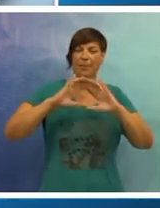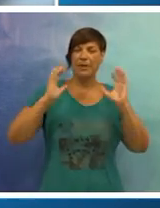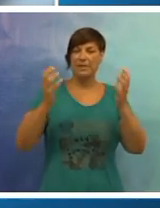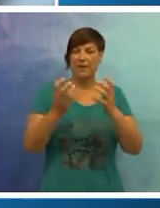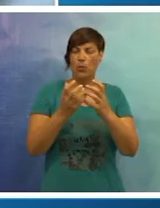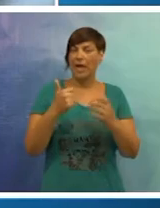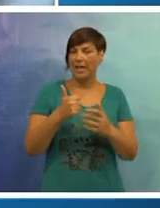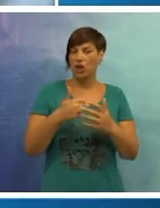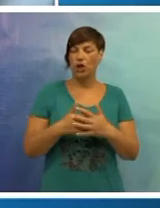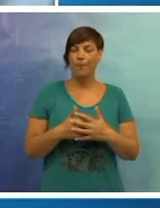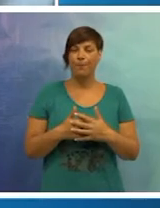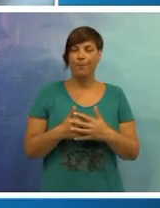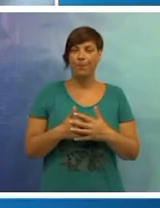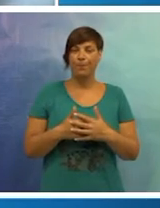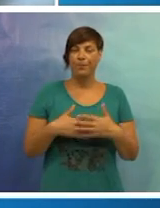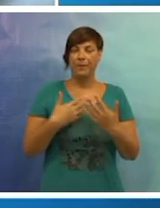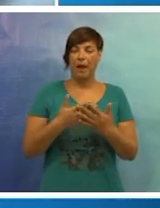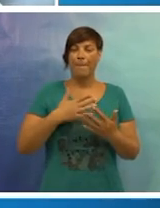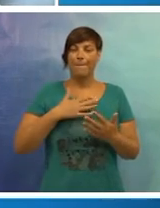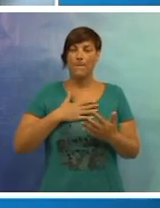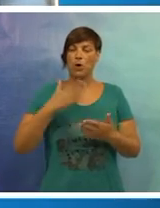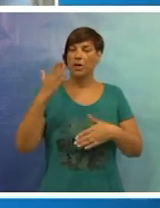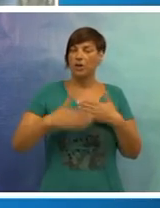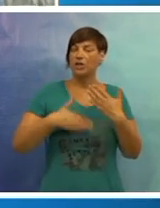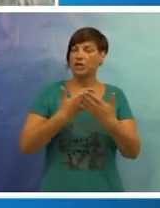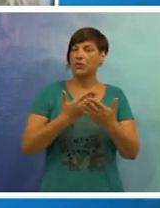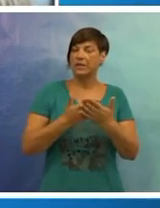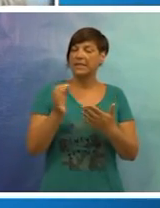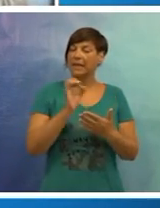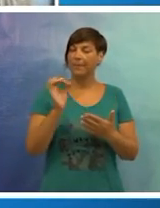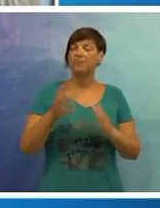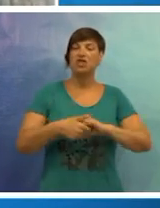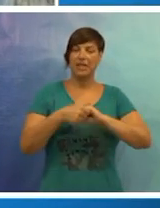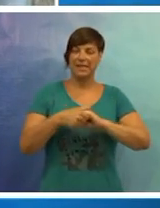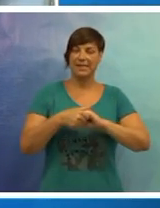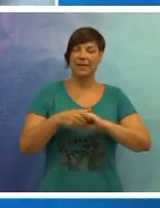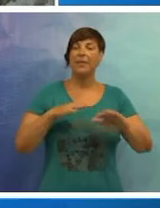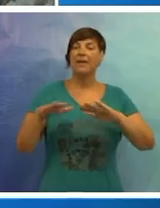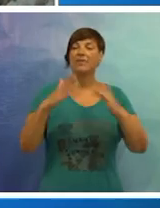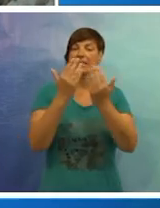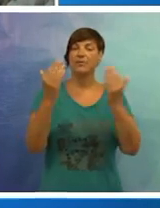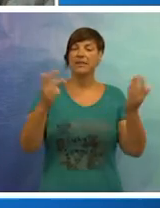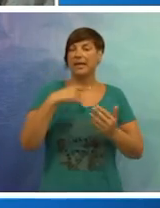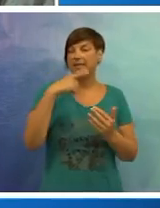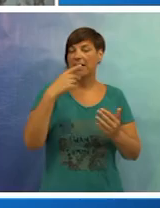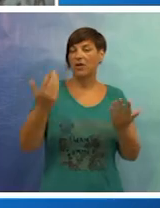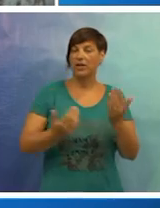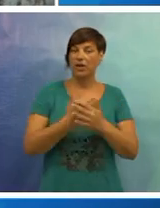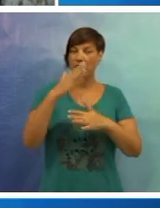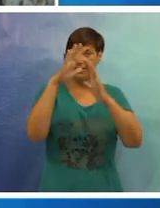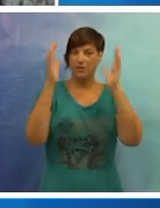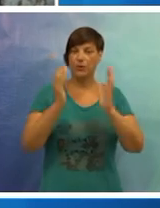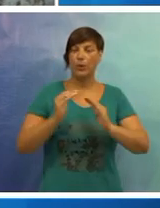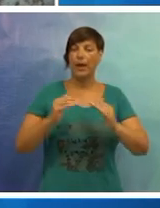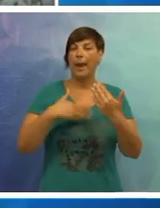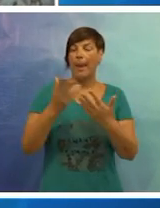pojmi sve te elemente skupljene u jednom. Tako da, evo, moj konačan utisak jako pobolja. Čestite. Ravnateljica muzeja istaknula je